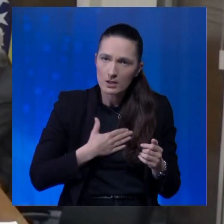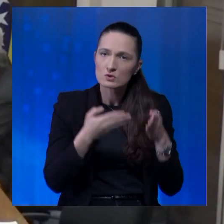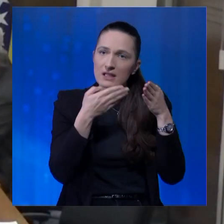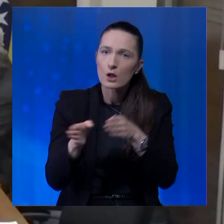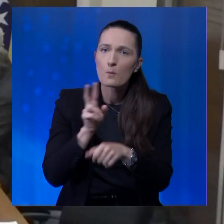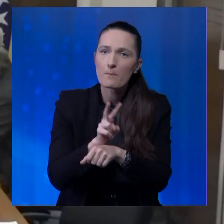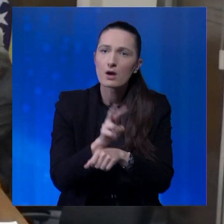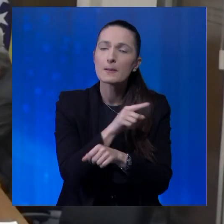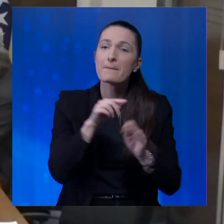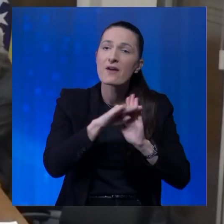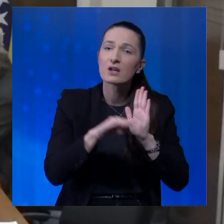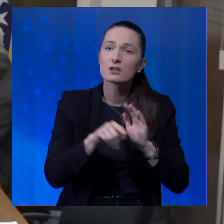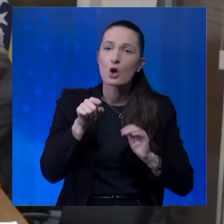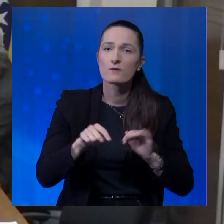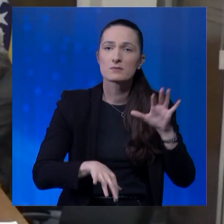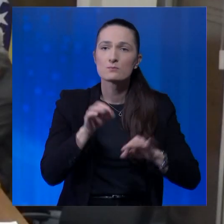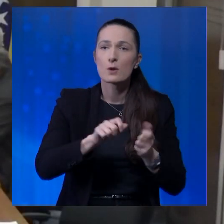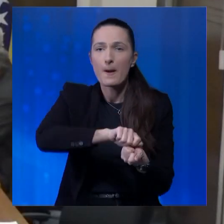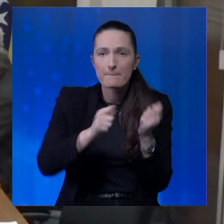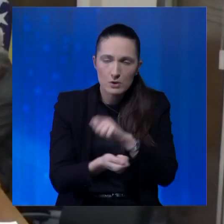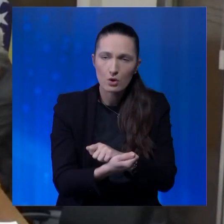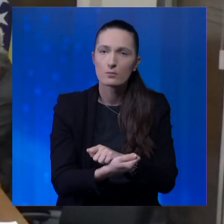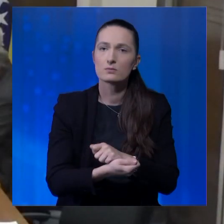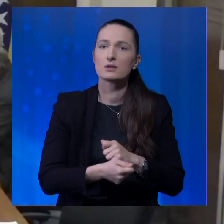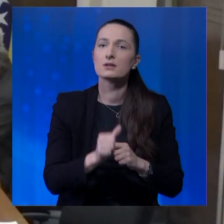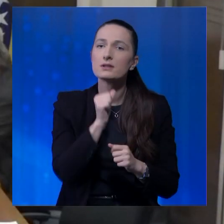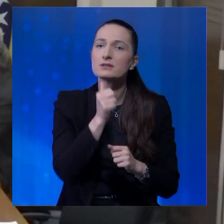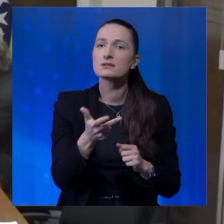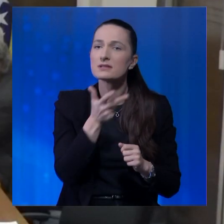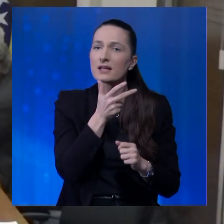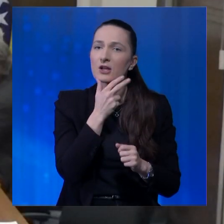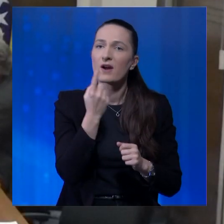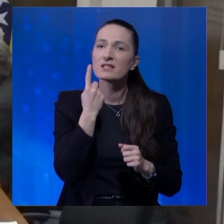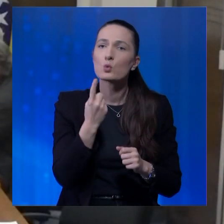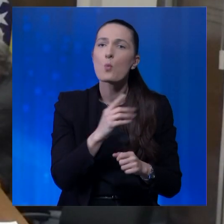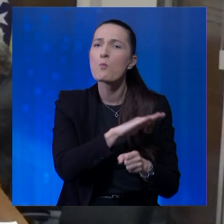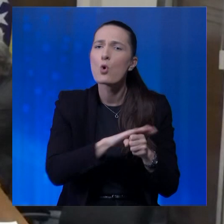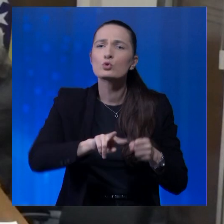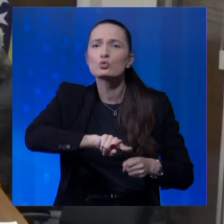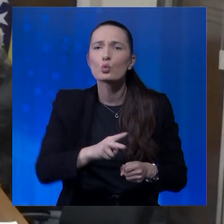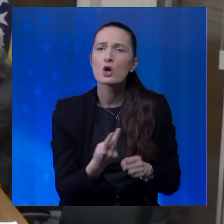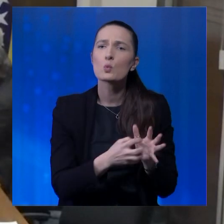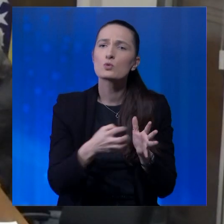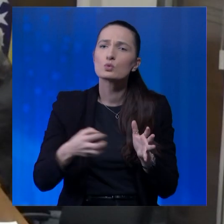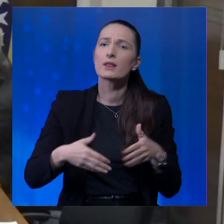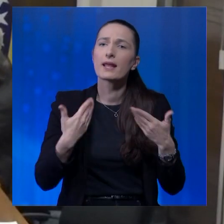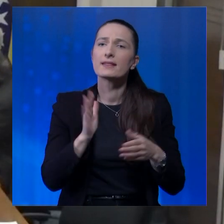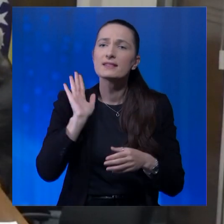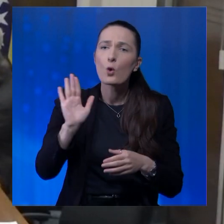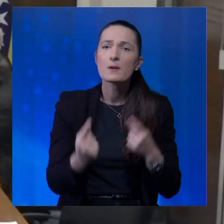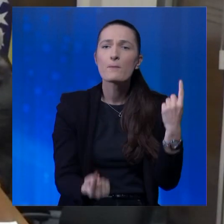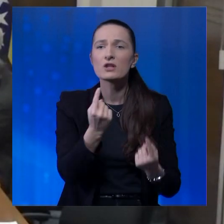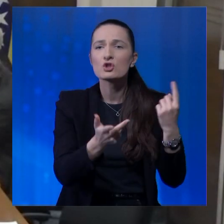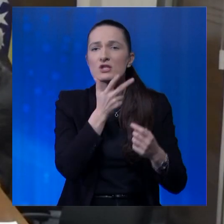skrenuti pažnju da je pravilnik na ovim izborima promijenjen i zahtjeva jednu potpuno drugačiju proceduru, te